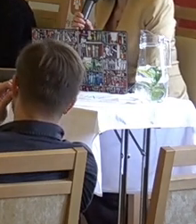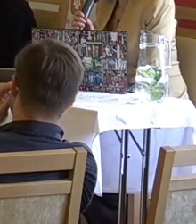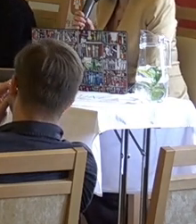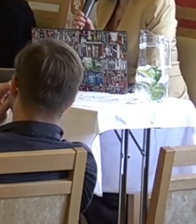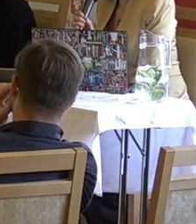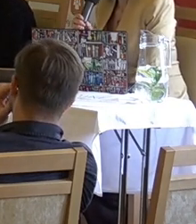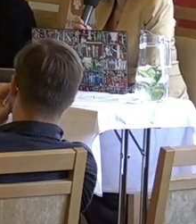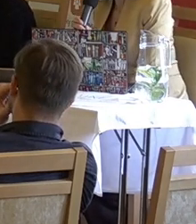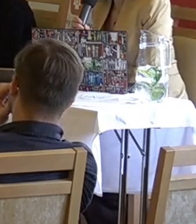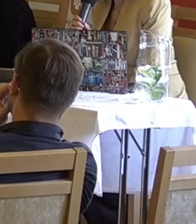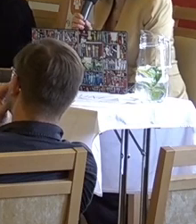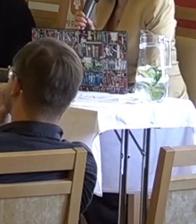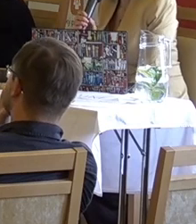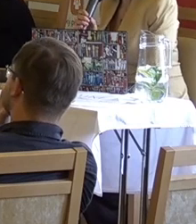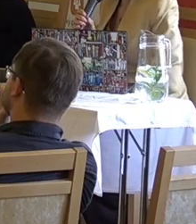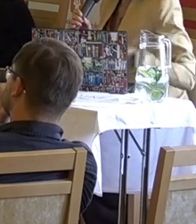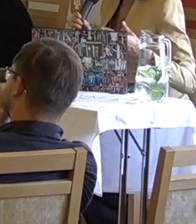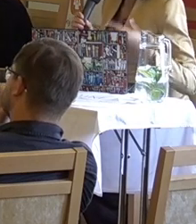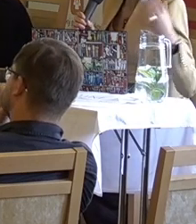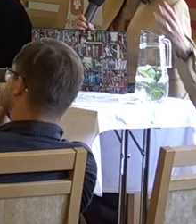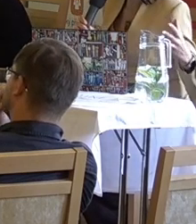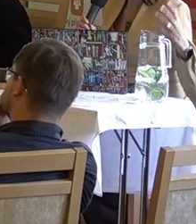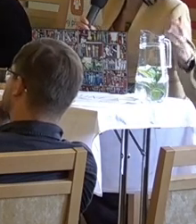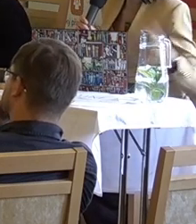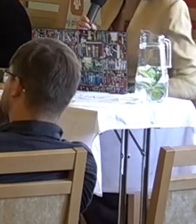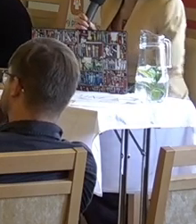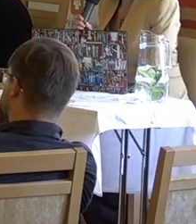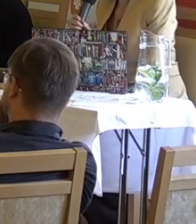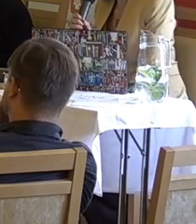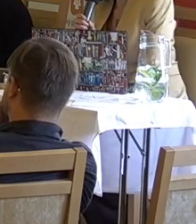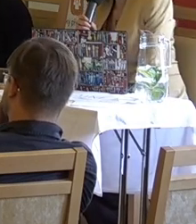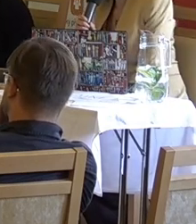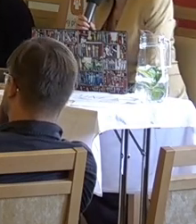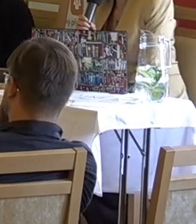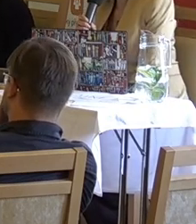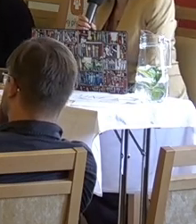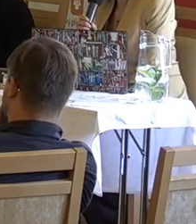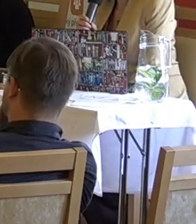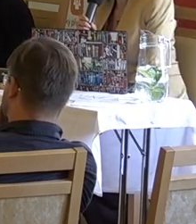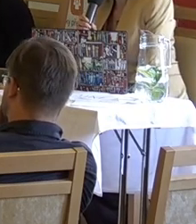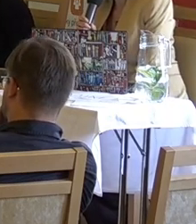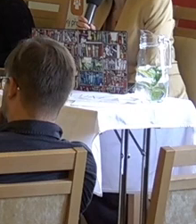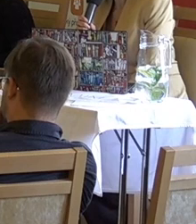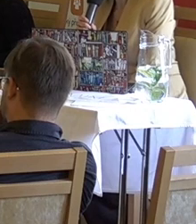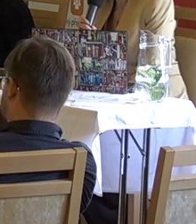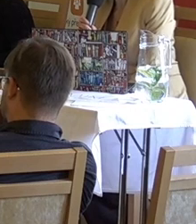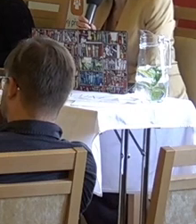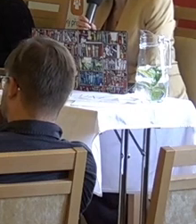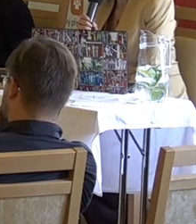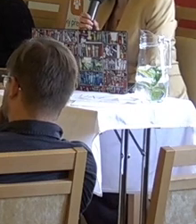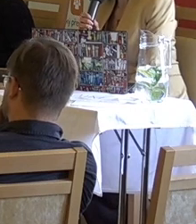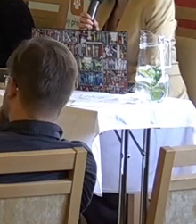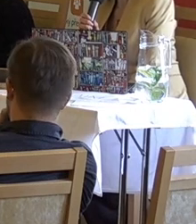zeptala Honzi Kloudy, který vlastně, jak jsem říkala, je tady i za výbor moderní technologie a lidská práva při radě vlády, ale